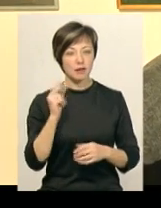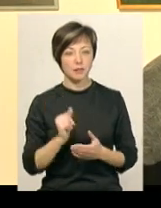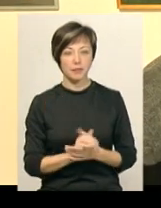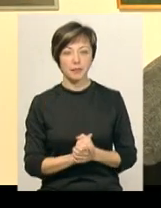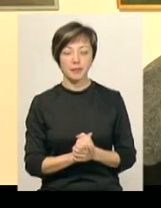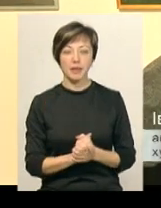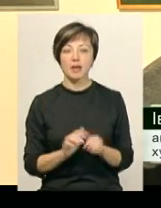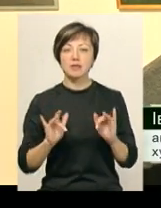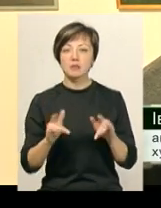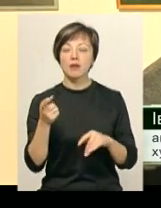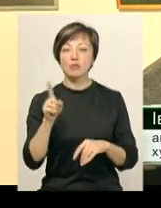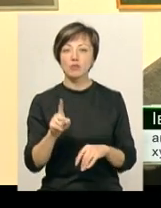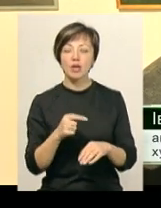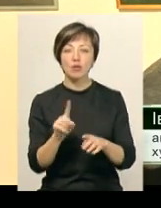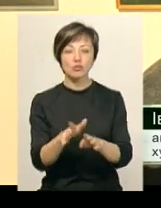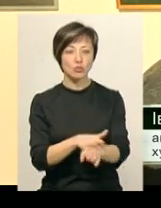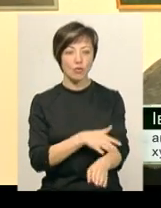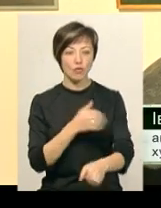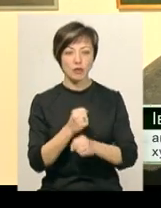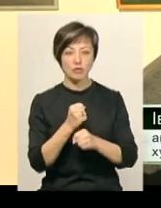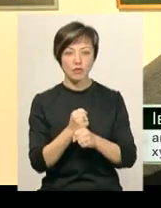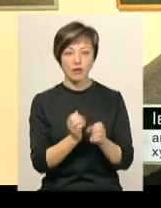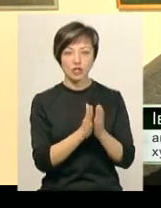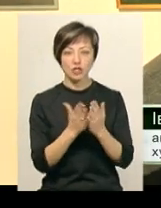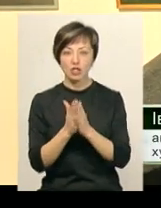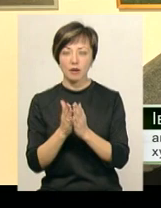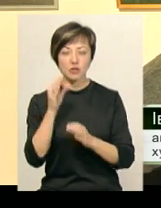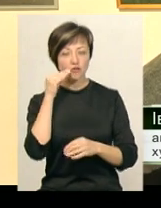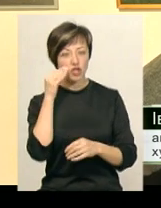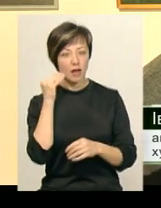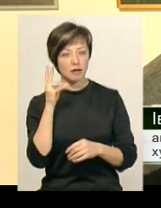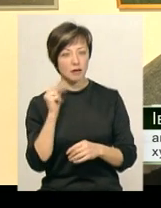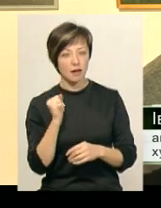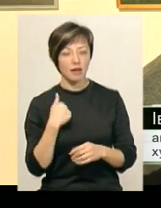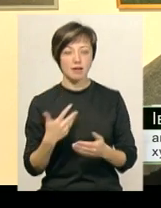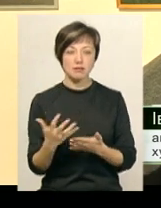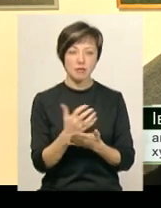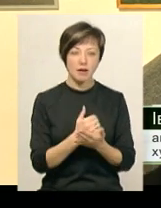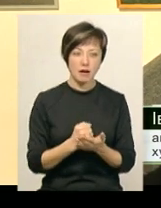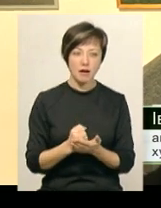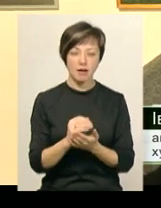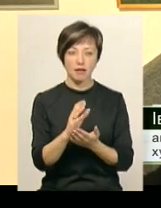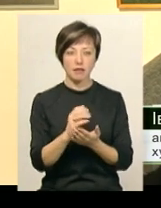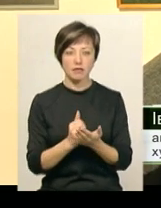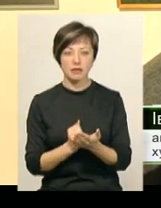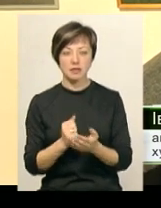«Справа в тому, що я дуже довго працював над книжками Шевченка, я збирав їх, такі старовинні